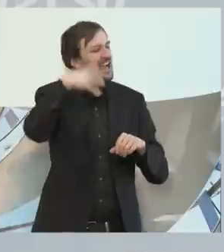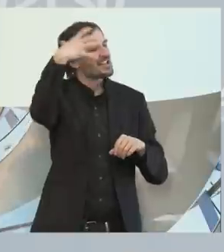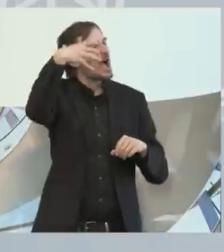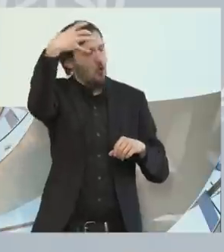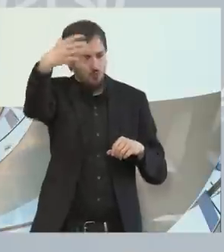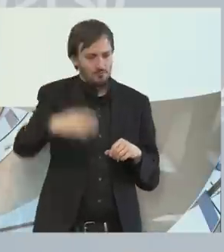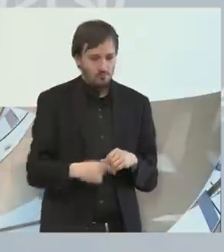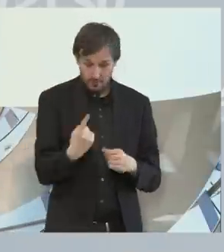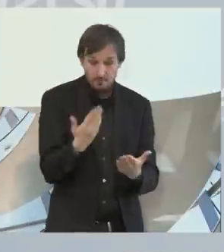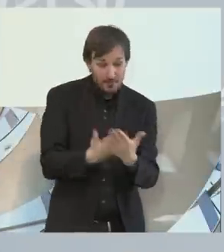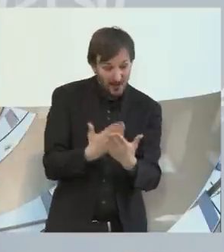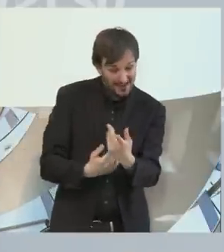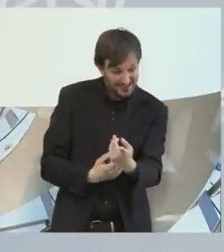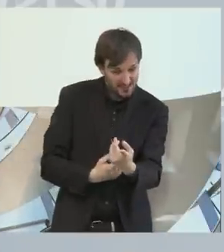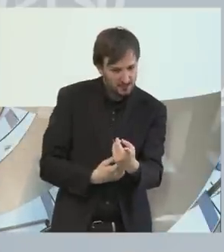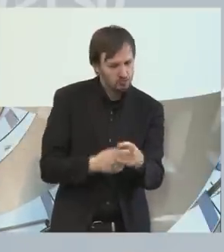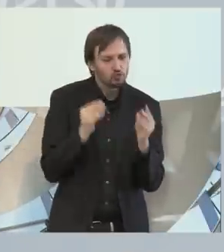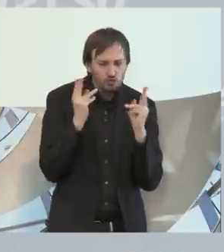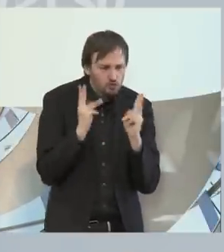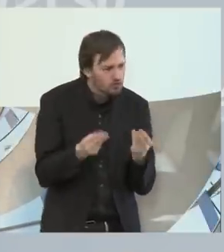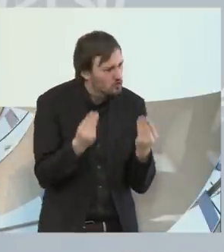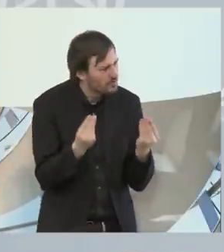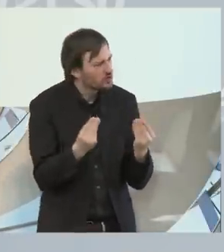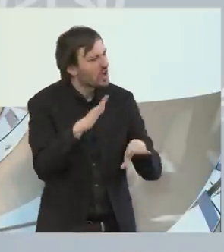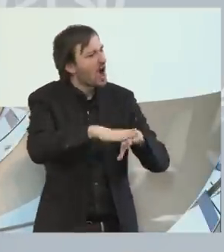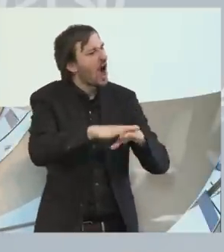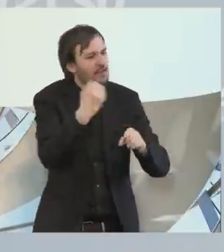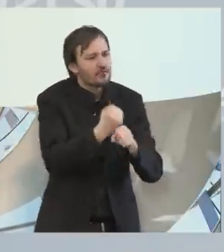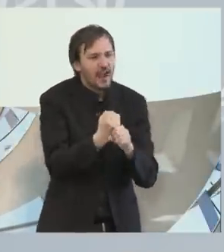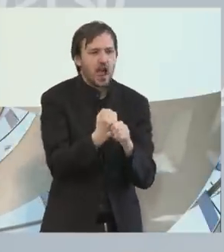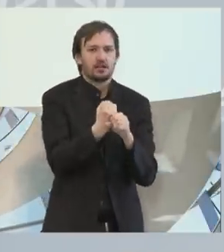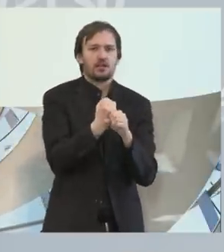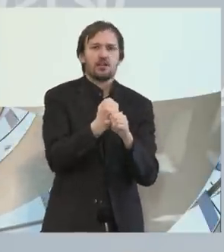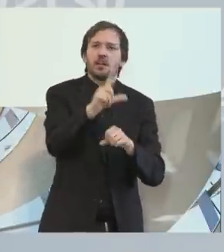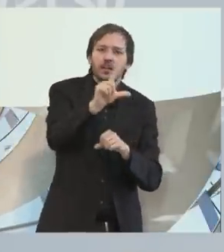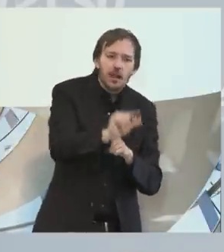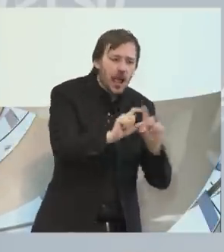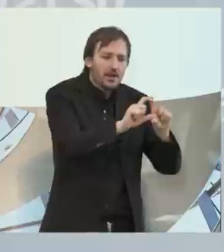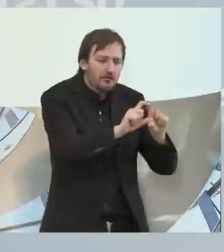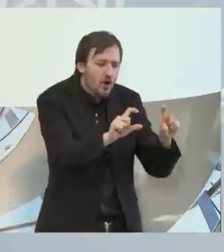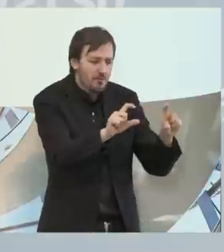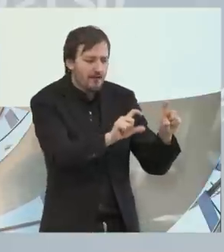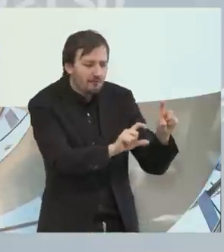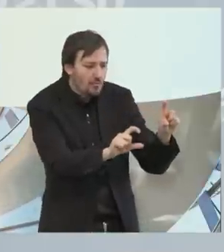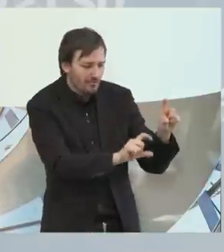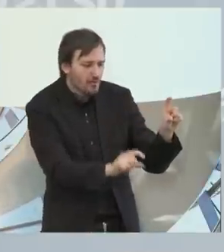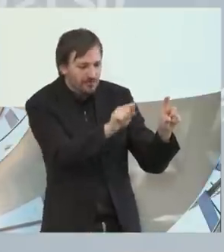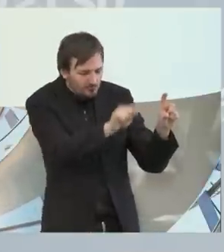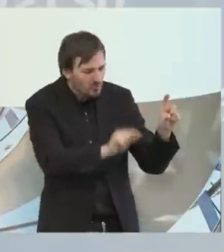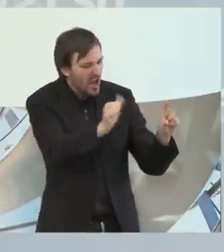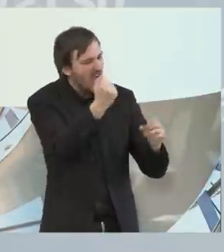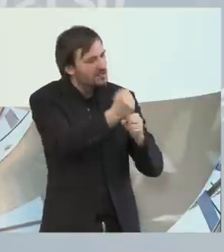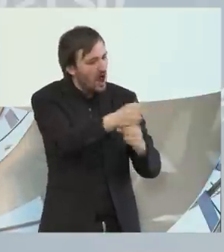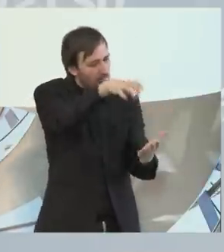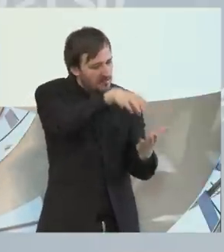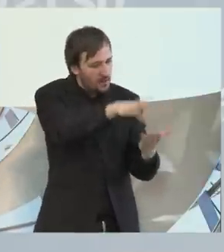klassischem Handwerk, mit mittelständischen, mit kleinen Unternehmen, Inklusion auf dem ersten